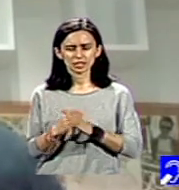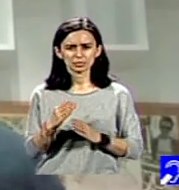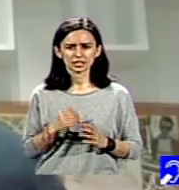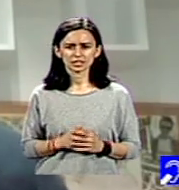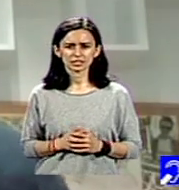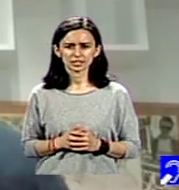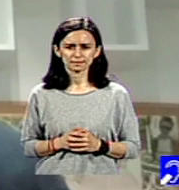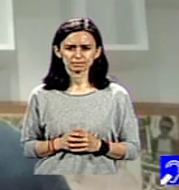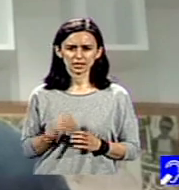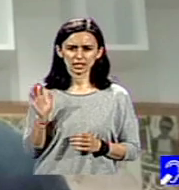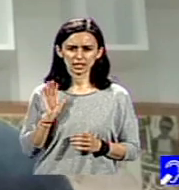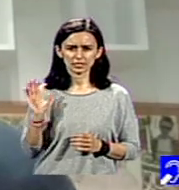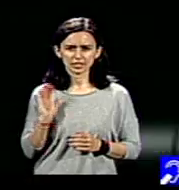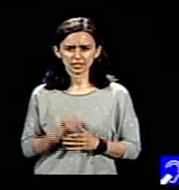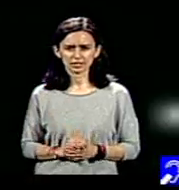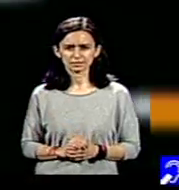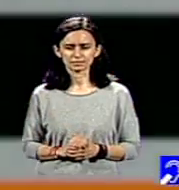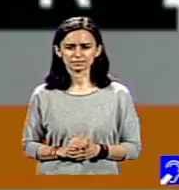izabilității. La revedere!